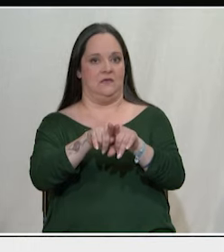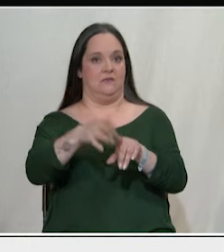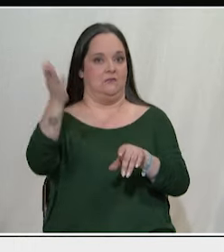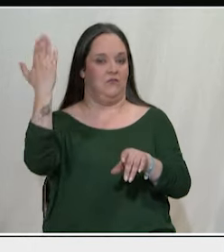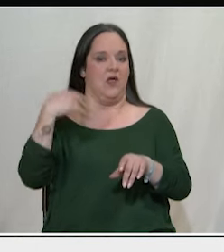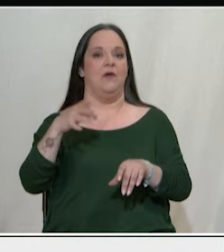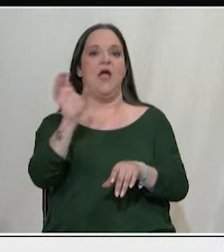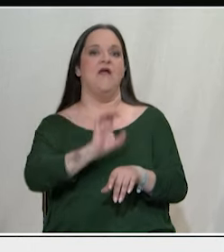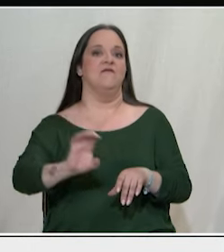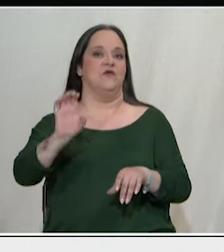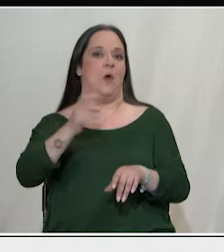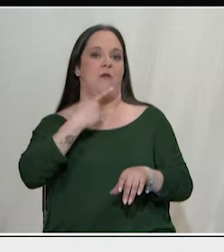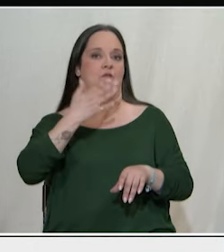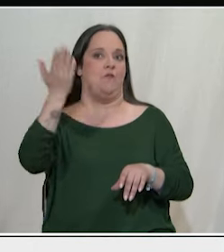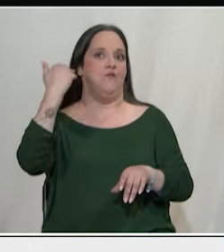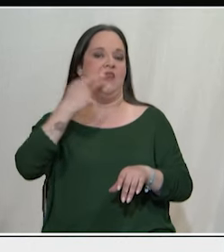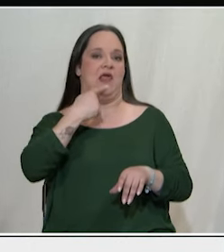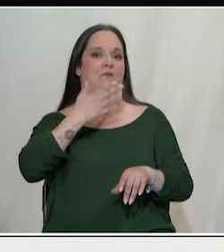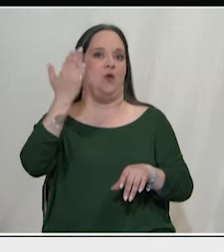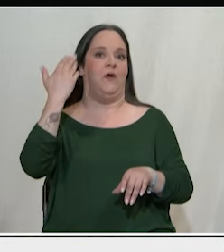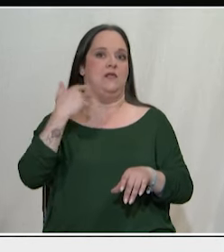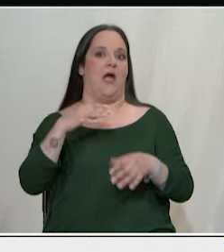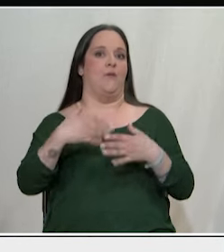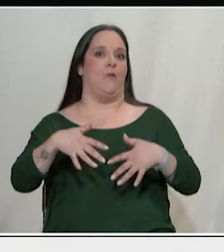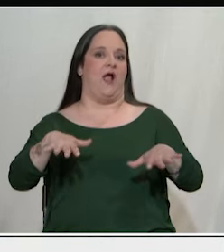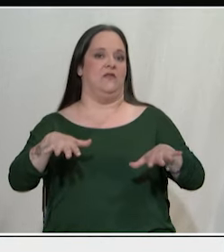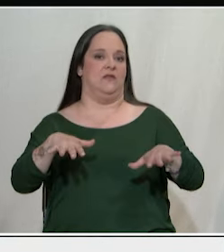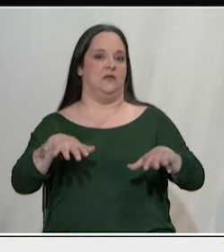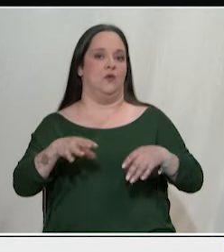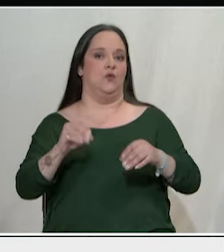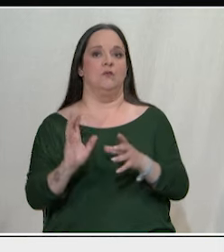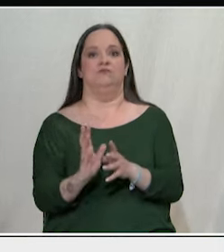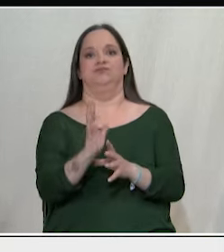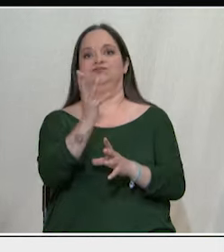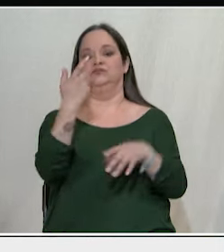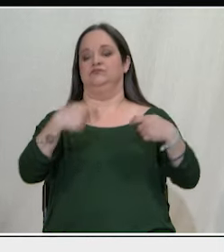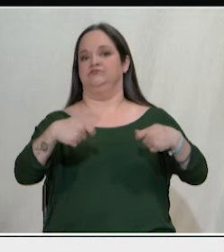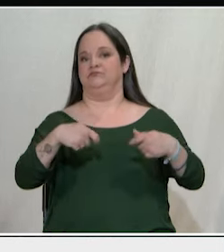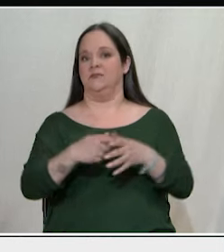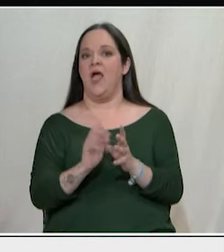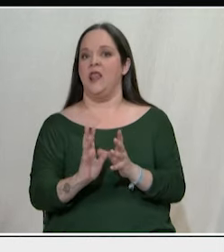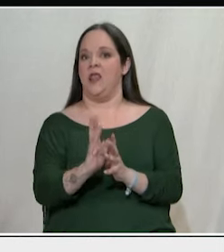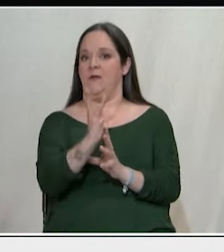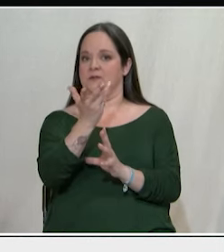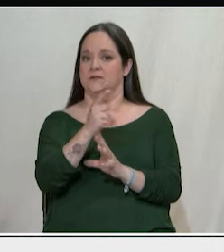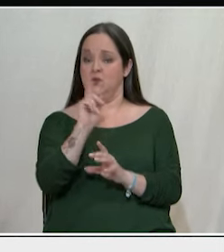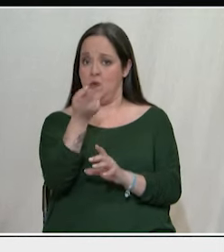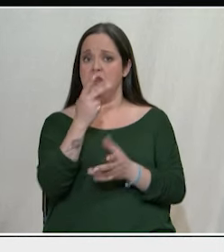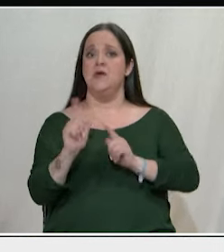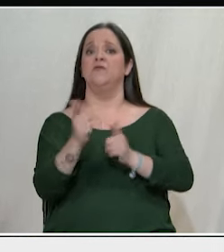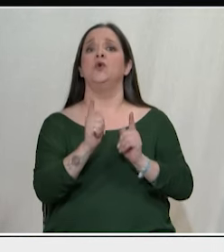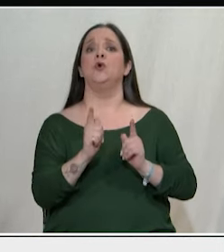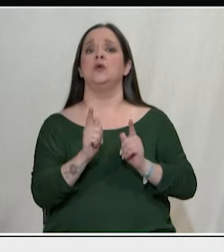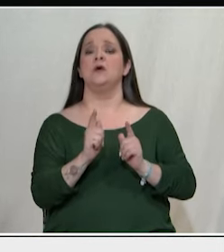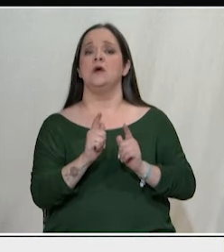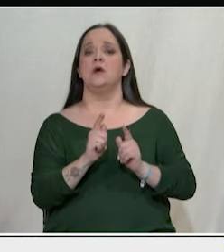λέγανε παλιότερα προπαγανδιστικά μιας ευημερίας ή μιας ανάπτυξης παντού υπάρχει φτώχεια παντού